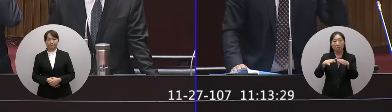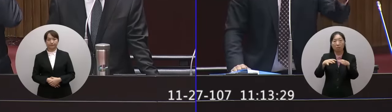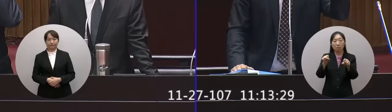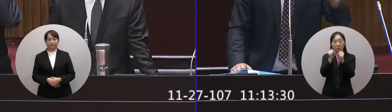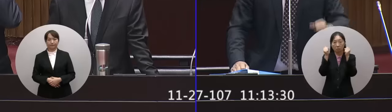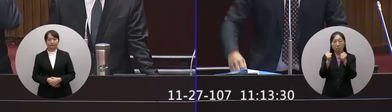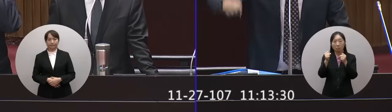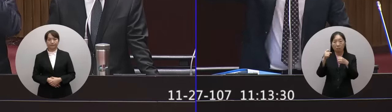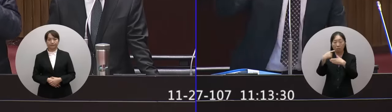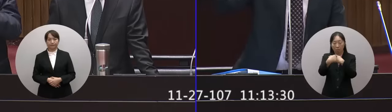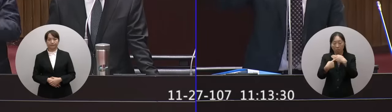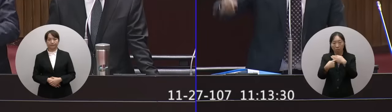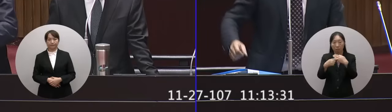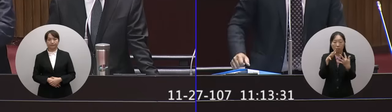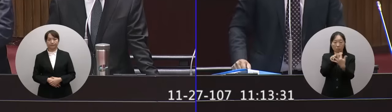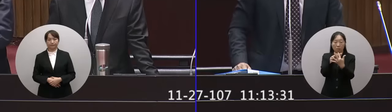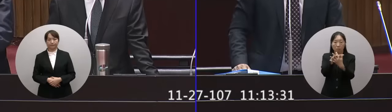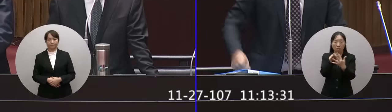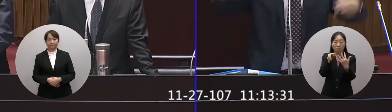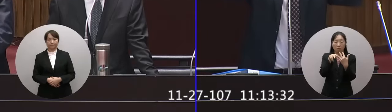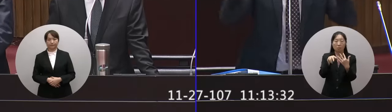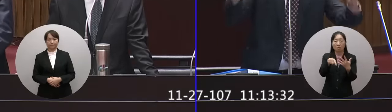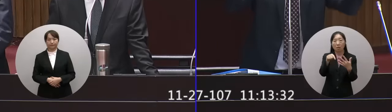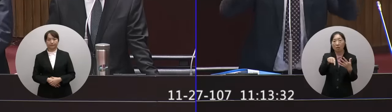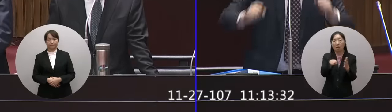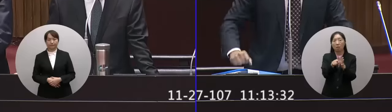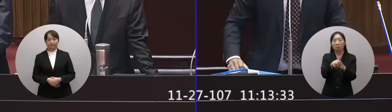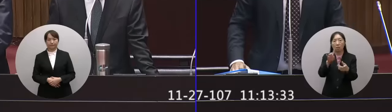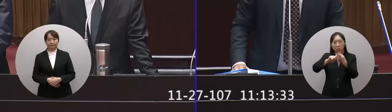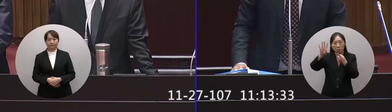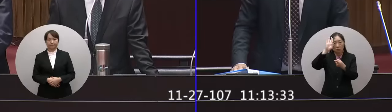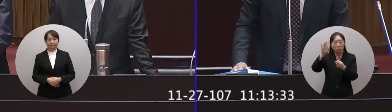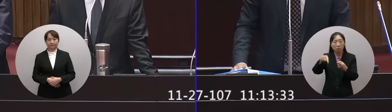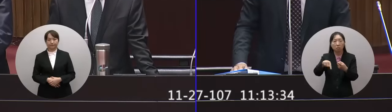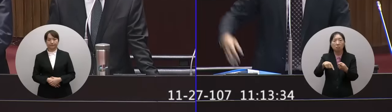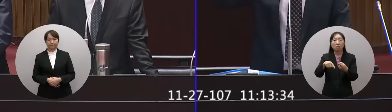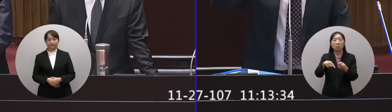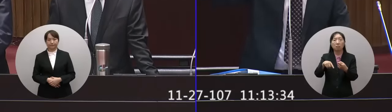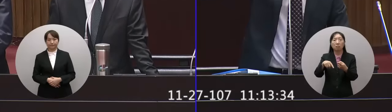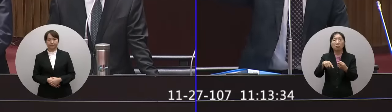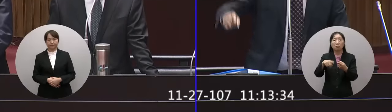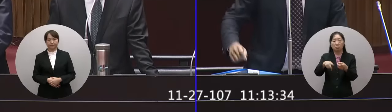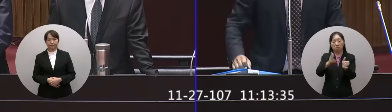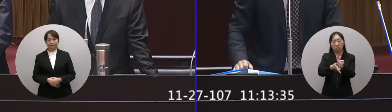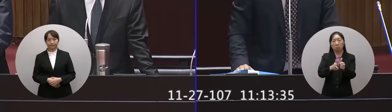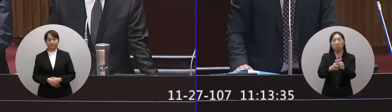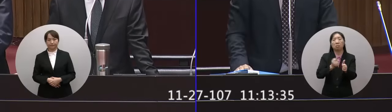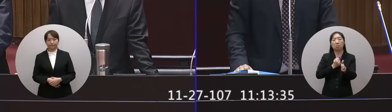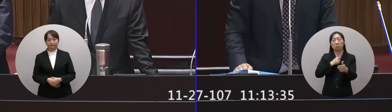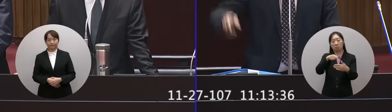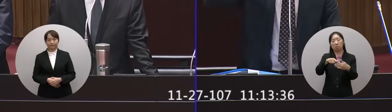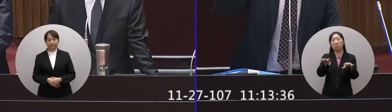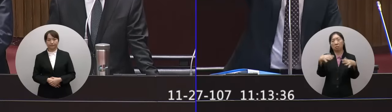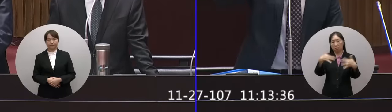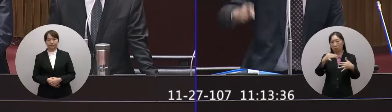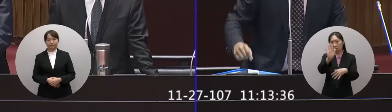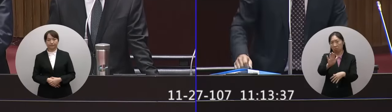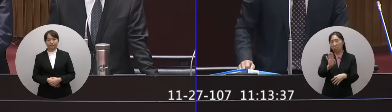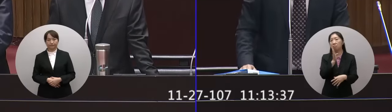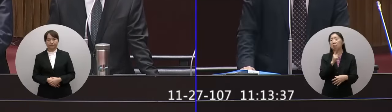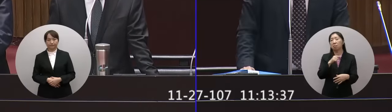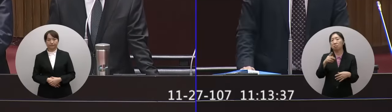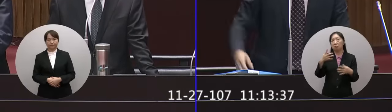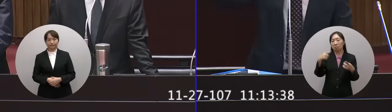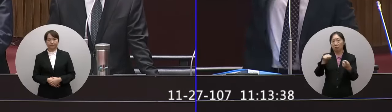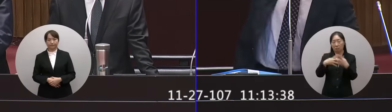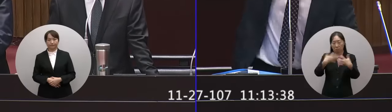破裂了露氣了但是對不起大家我們台鐵知道有問題我們該換的